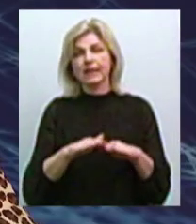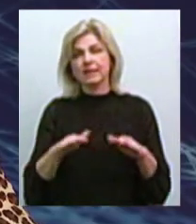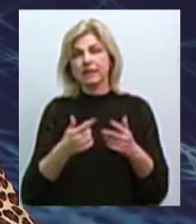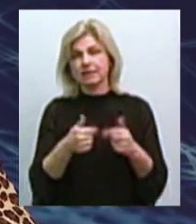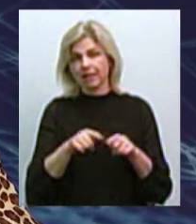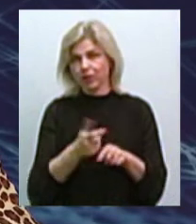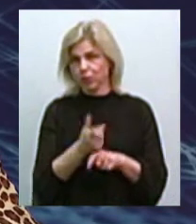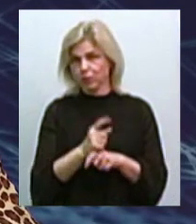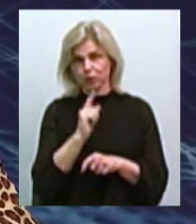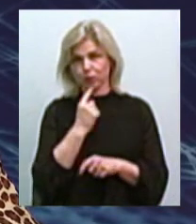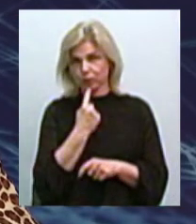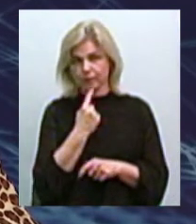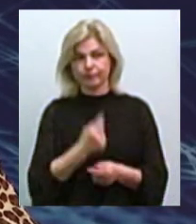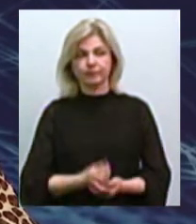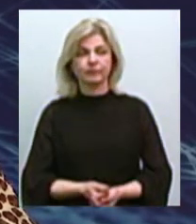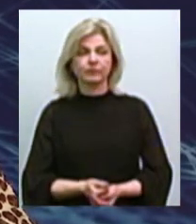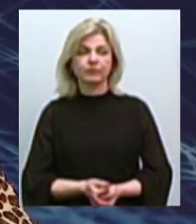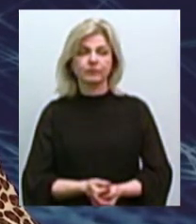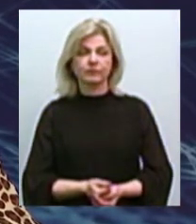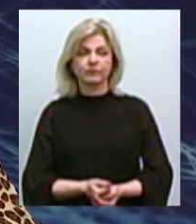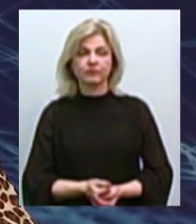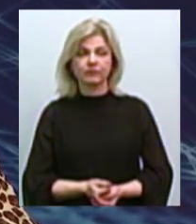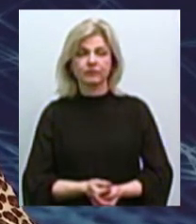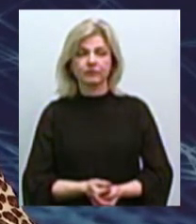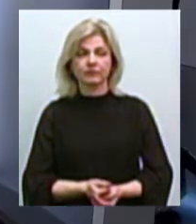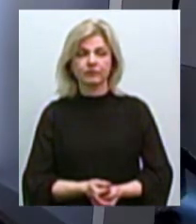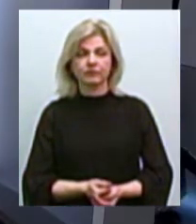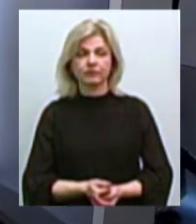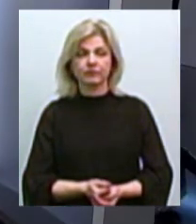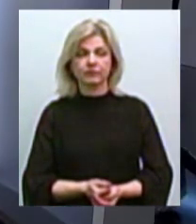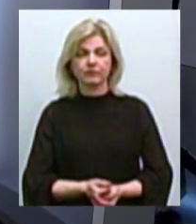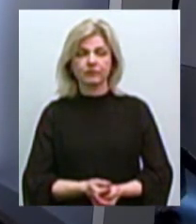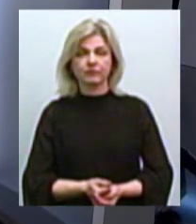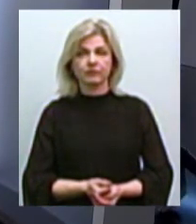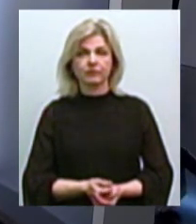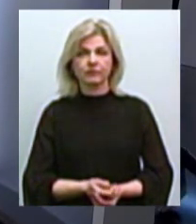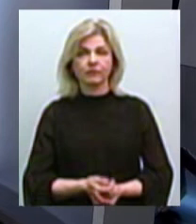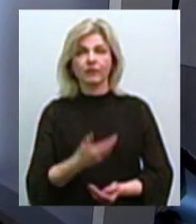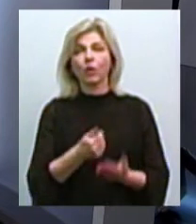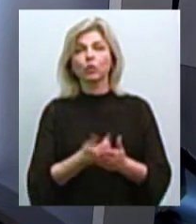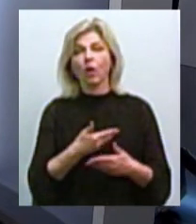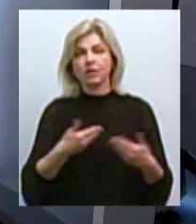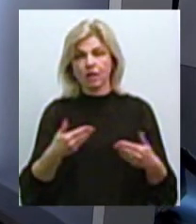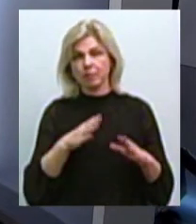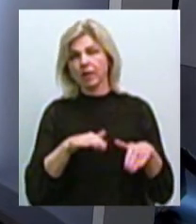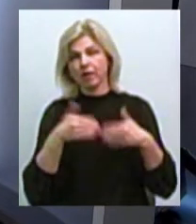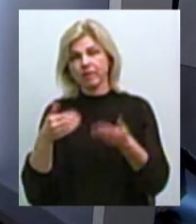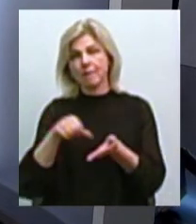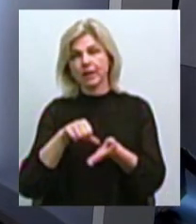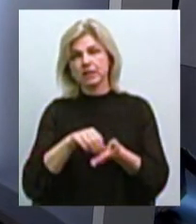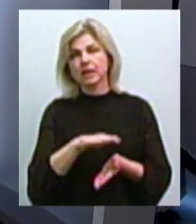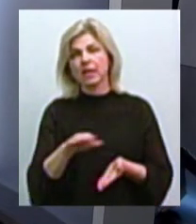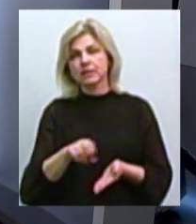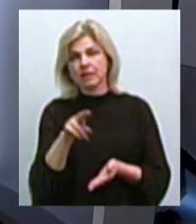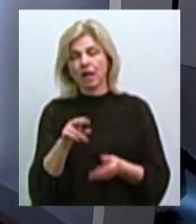досить проблемно. І до нас звернулися як представники із дитячого садку, так і з школи,